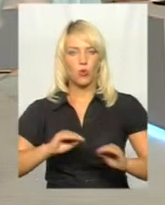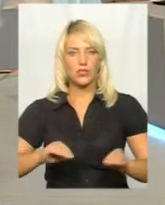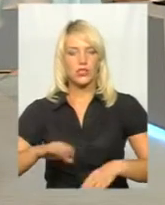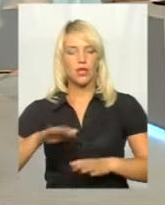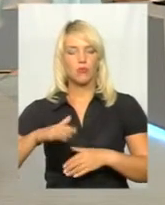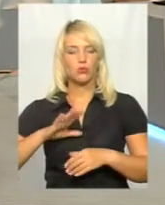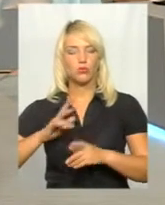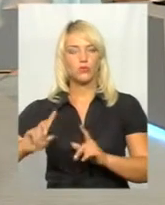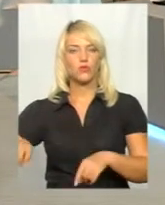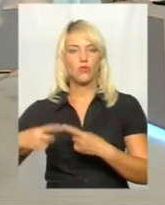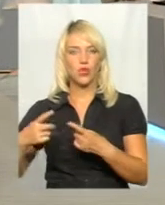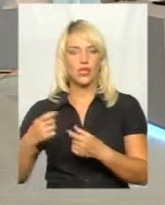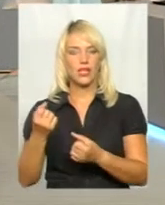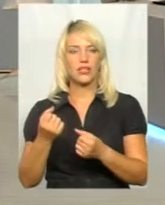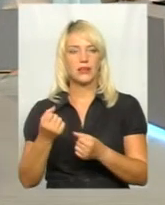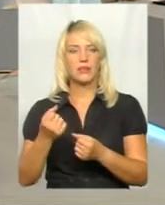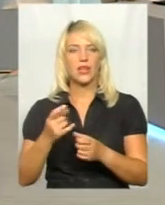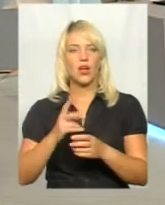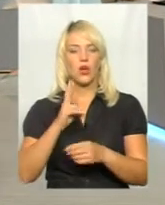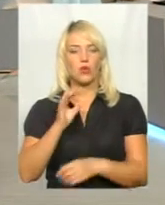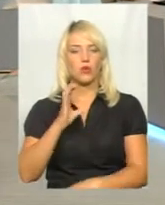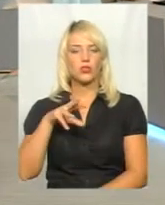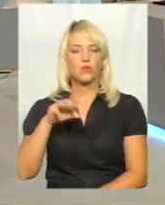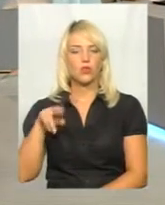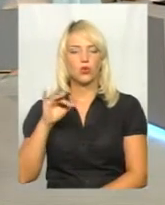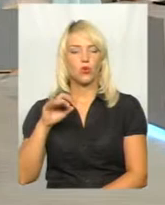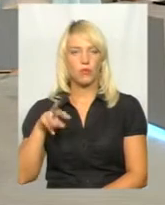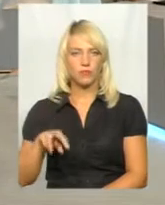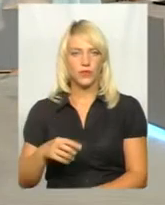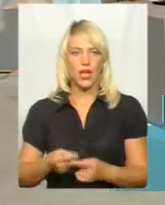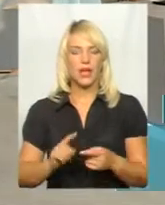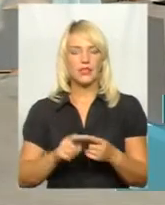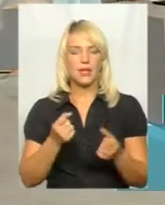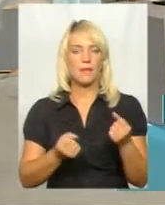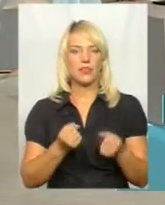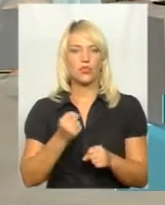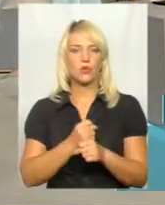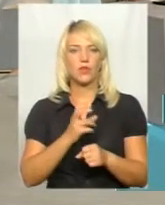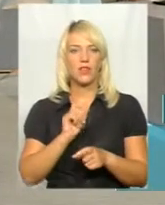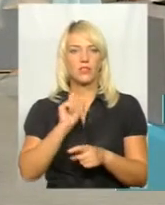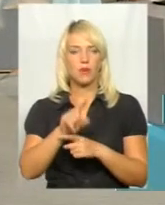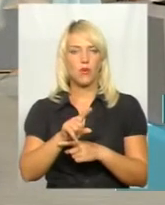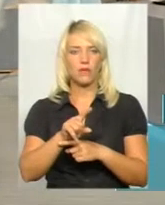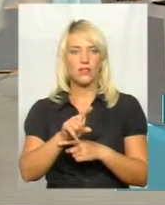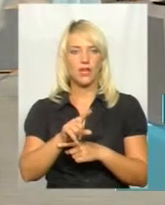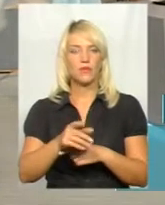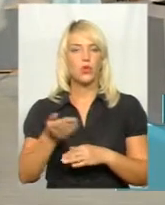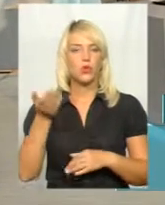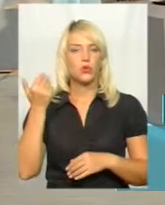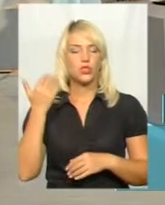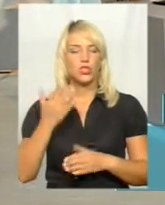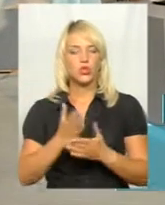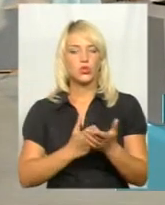автодром, космодром. А оці ж машинки робили, кажуть, на замовлення тодішньої